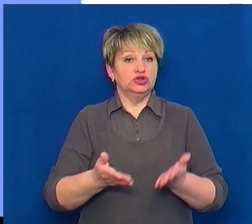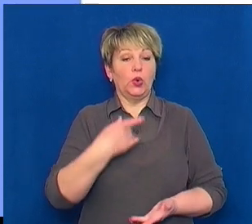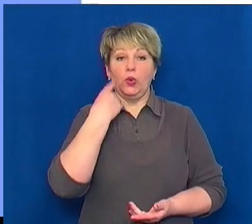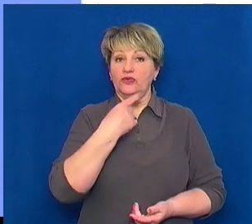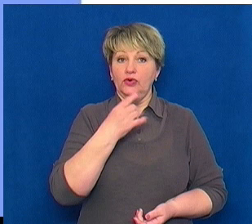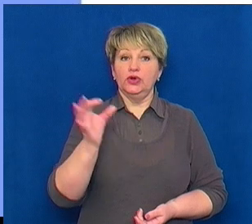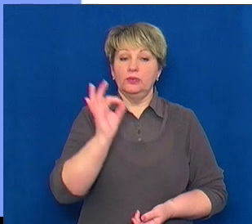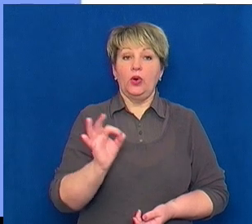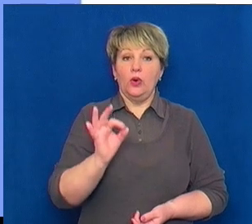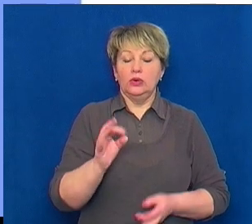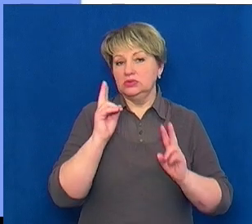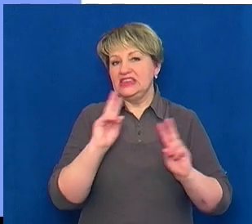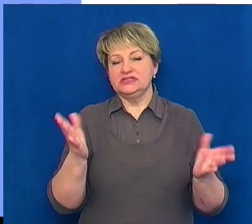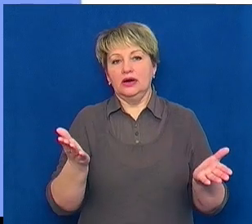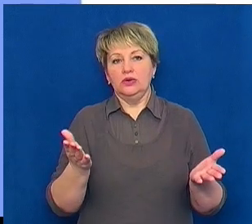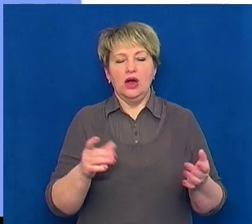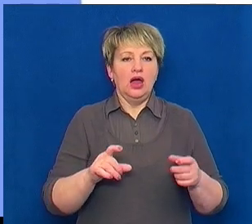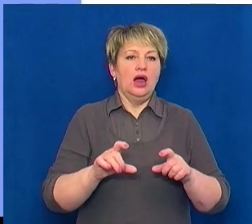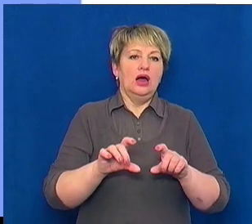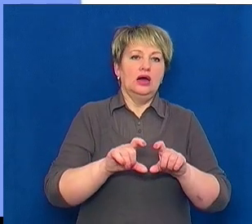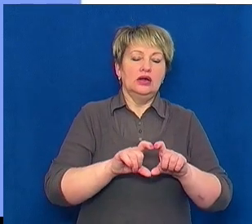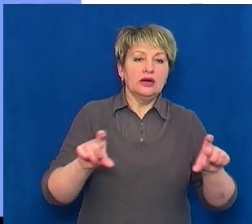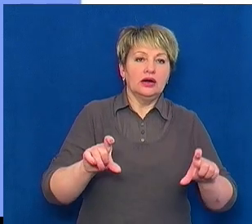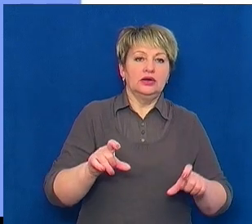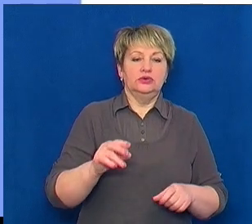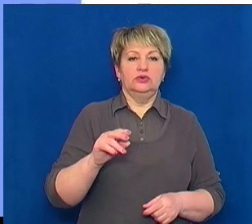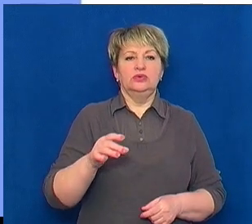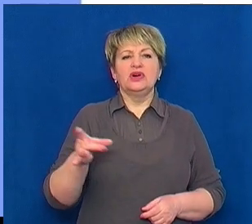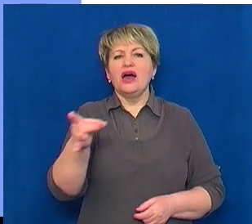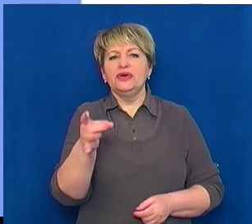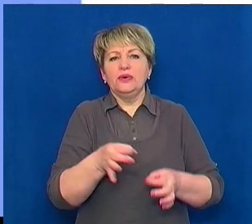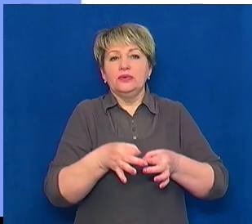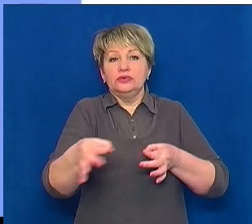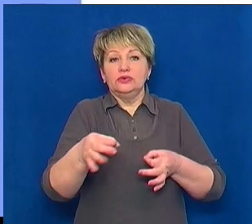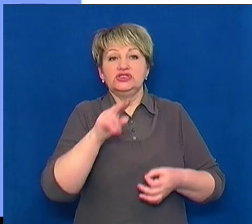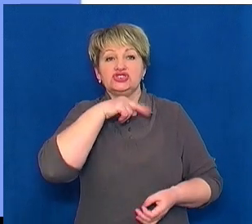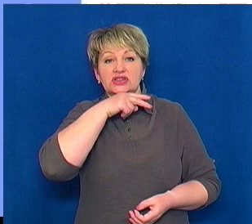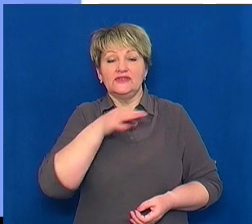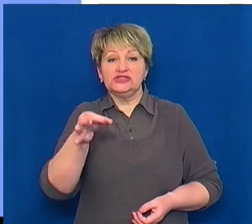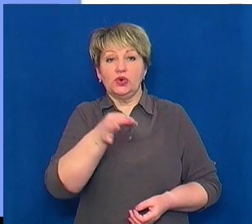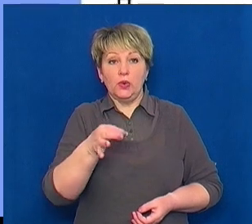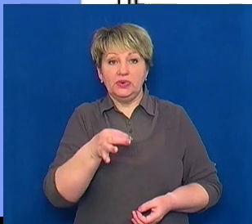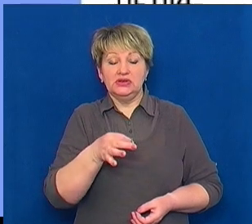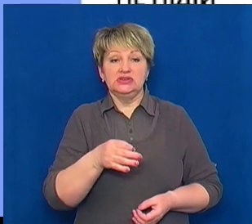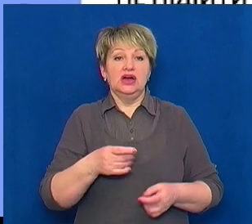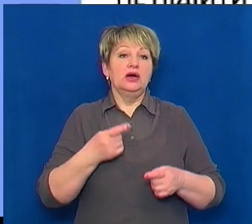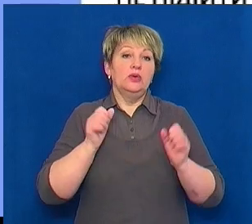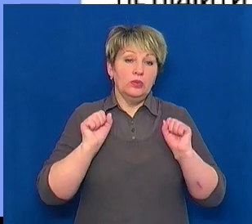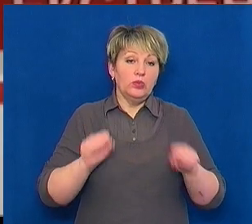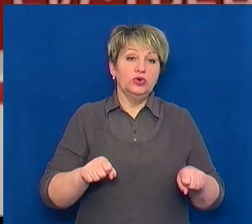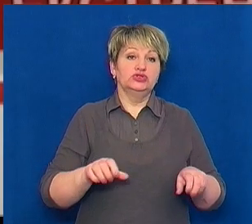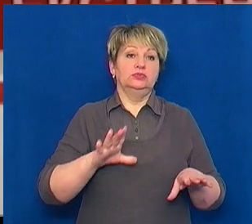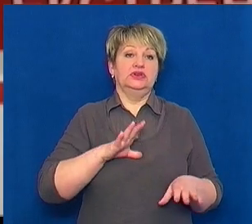я не знаю, лікарню районну в Чернівецькій області, цей метод, який добрий для Олександрівської лікарні, може не